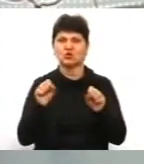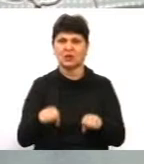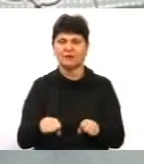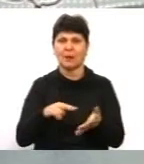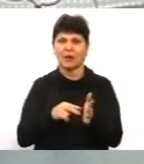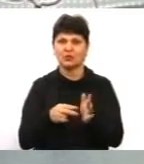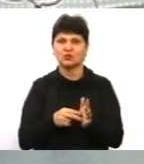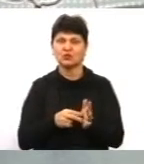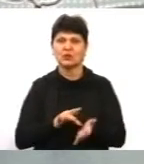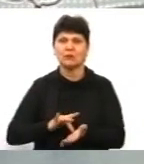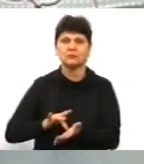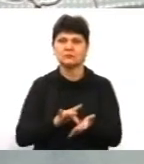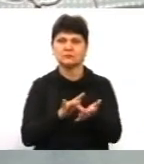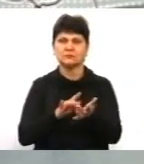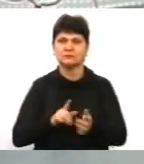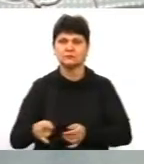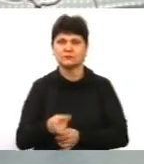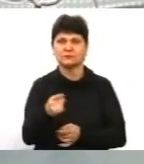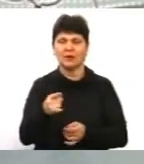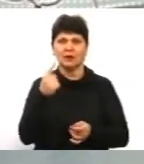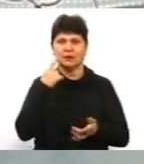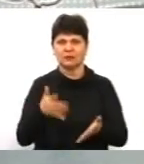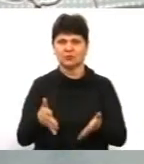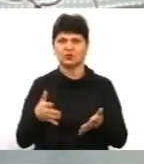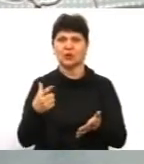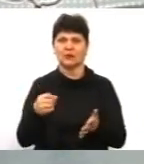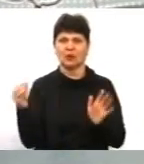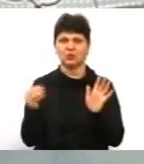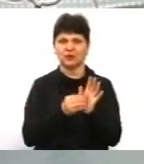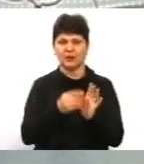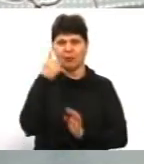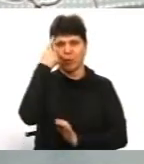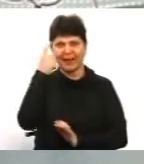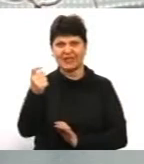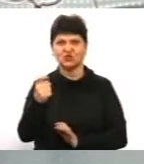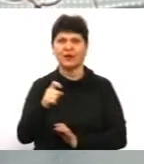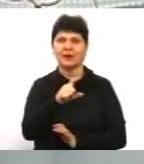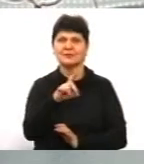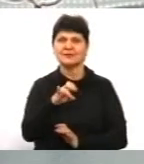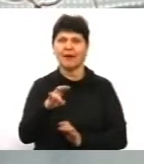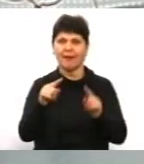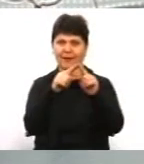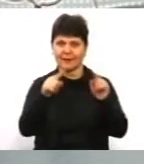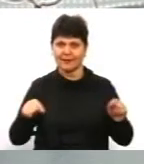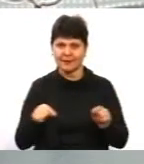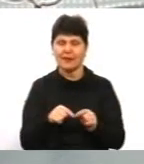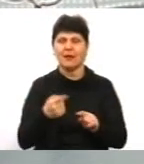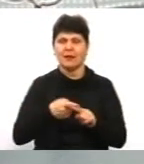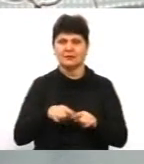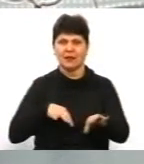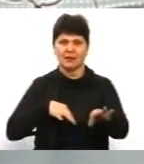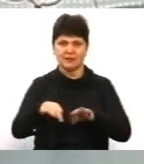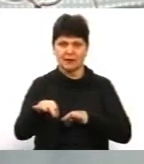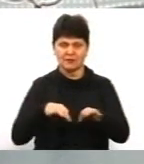поїздку, знати, де чітко встановлені попереджувальні знаки, безпосередньо знаходиться на проїзній частині транспортний